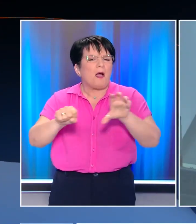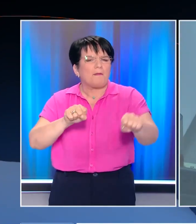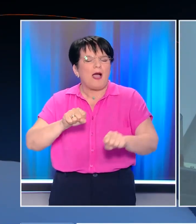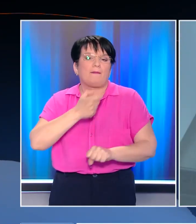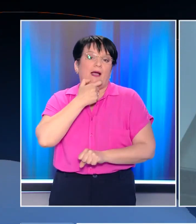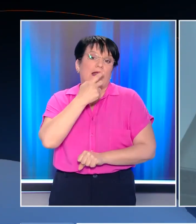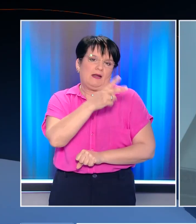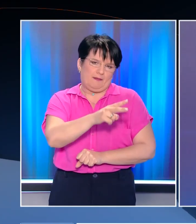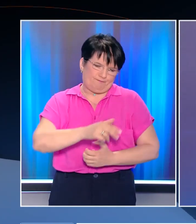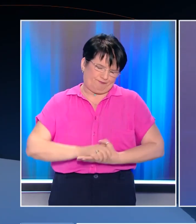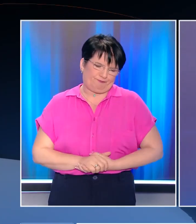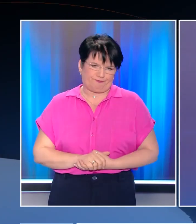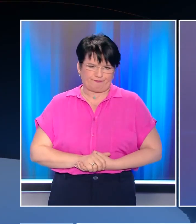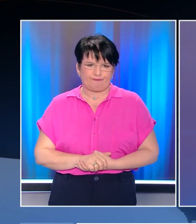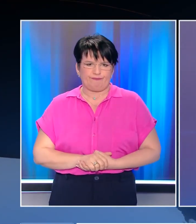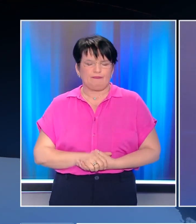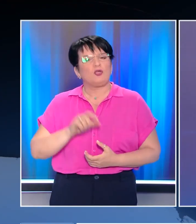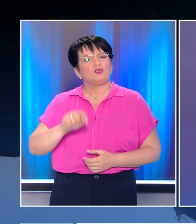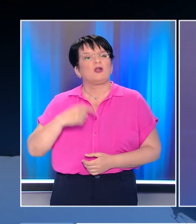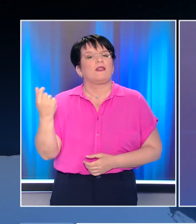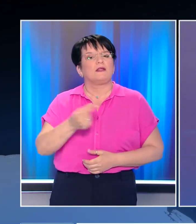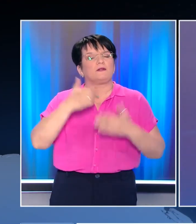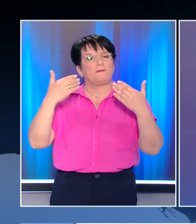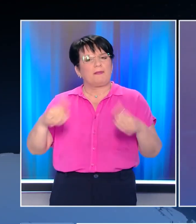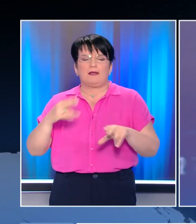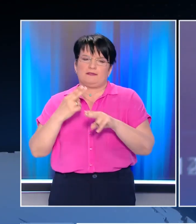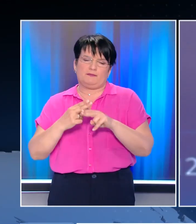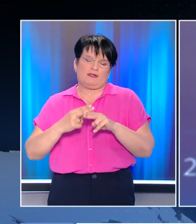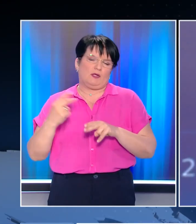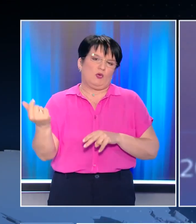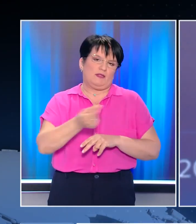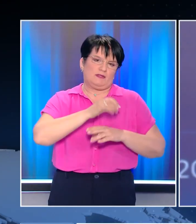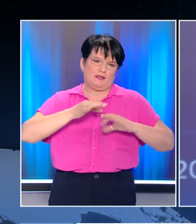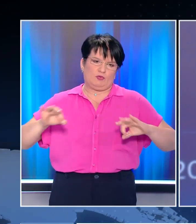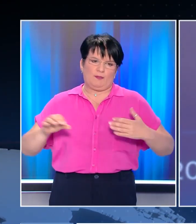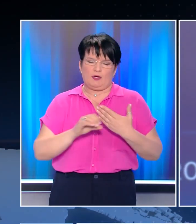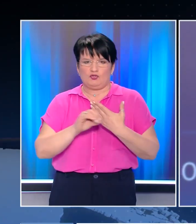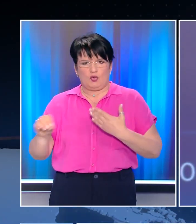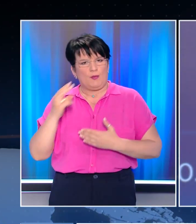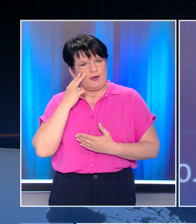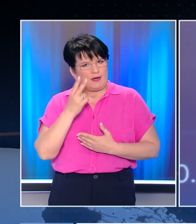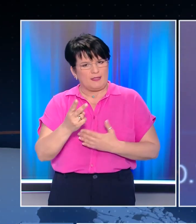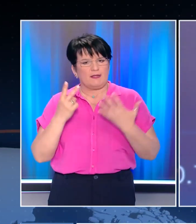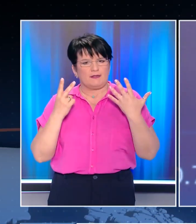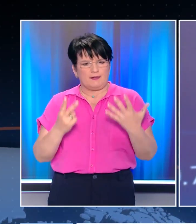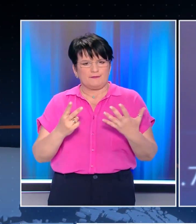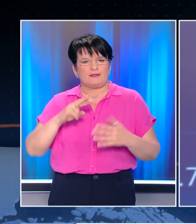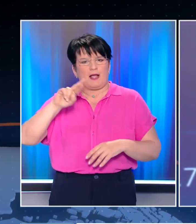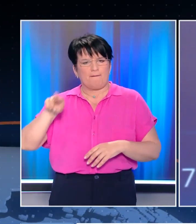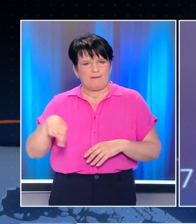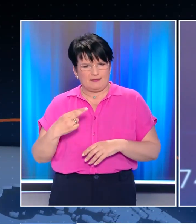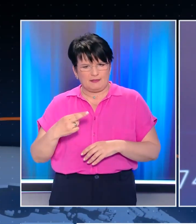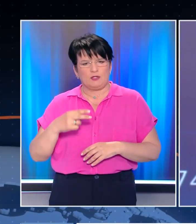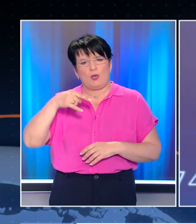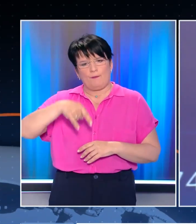στο Ηνωμένο Βασίλειο. Και στο σημείο αυτό το δελτίο μας ολοκληρώθηκε. Όλη η επικαιρότητα αναλυτικά στο κεντρικό δελτίο ειδήσεων του Open